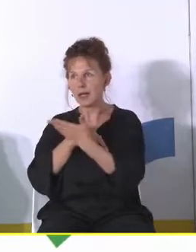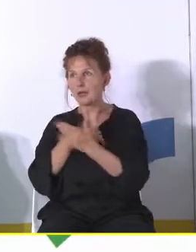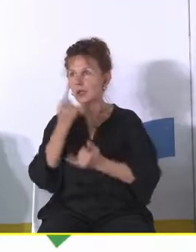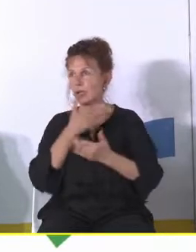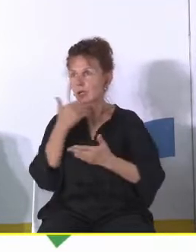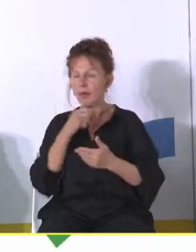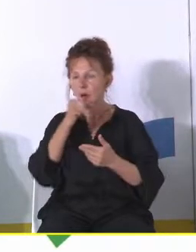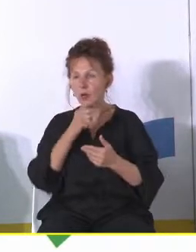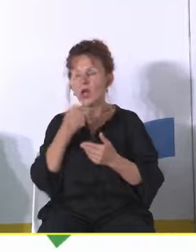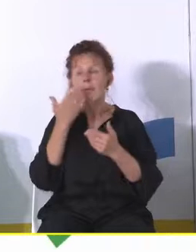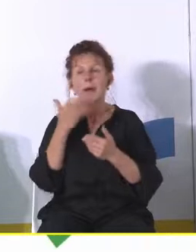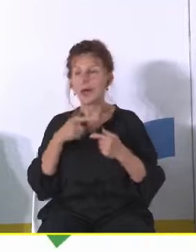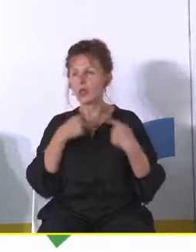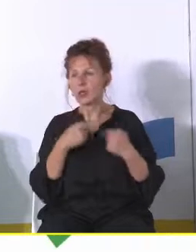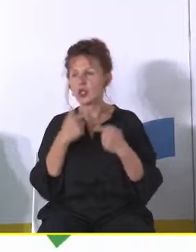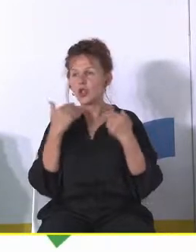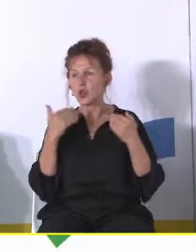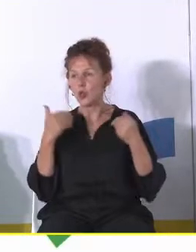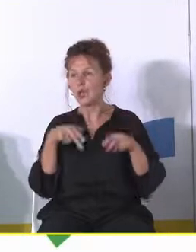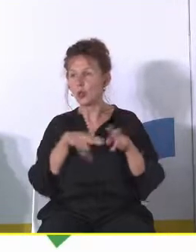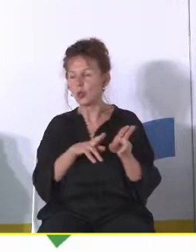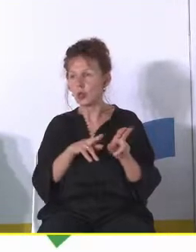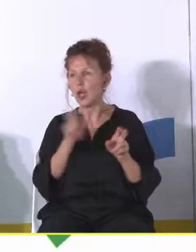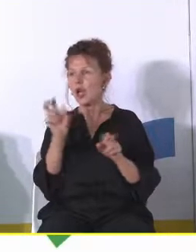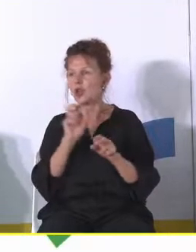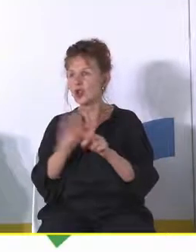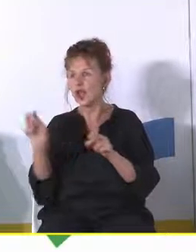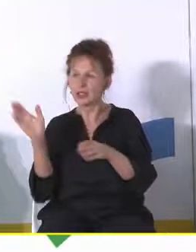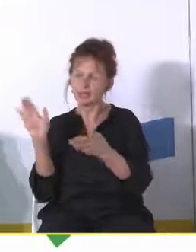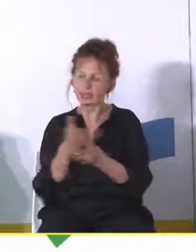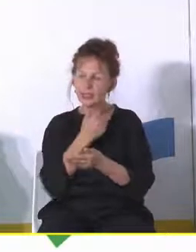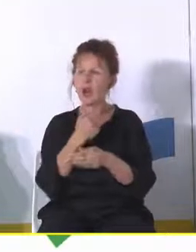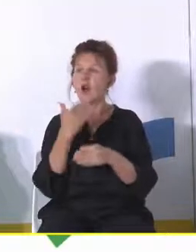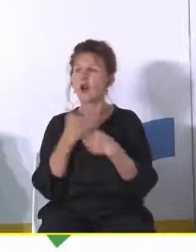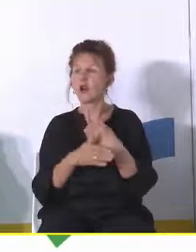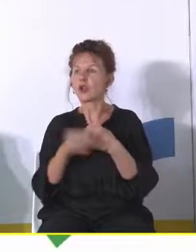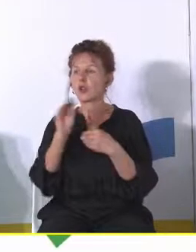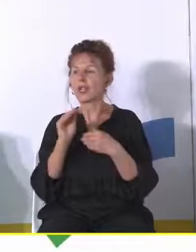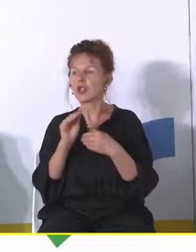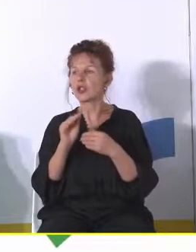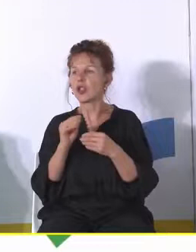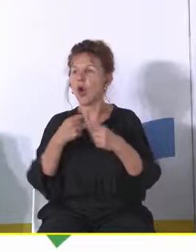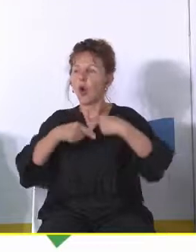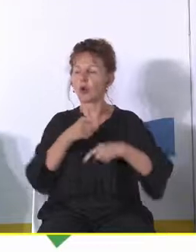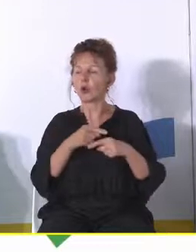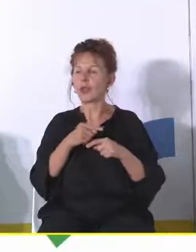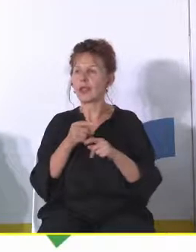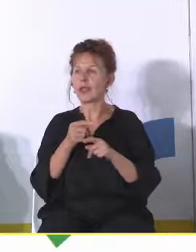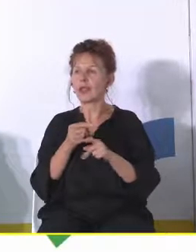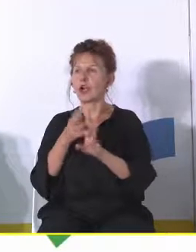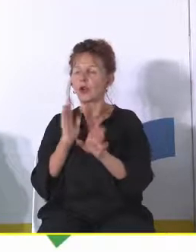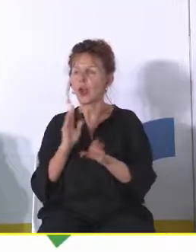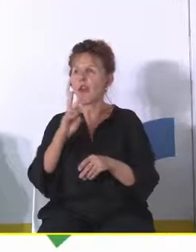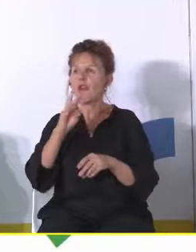bardzo serdecznie dziękuję za udział czas nieobłoganie dobiegł końca pozwolę sobie jeszcze w odwrotnej kolejności przedstawić